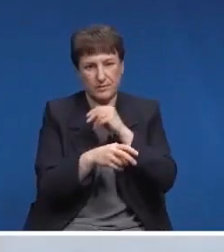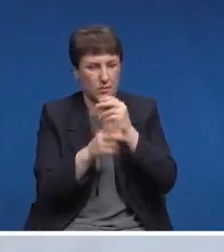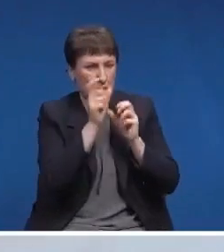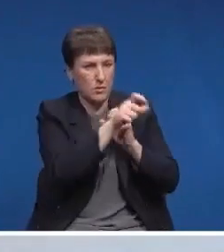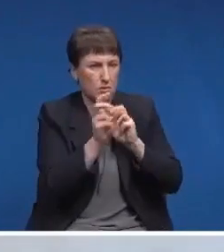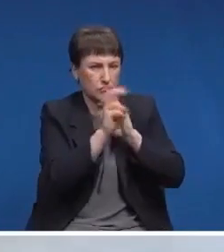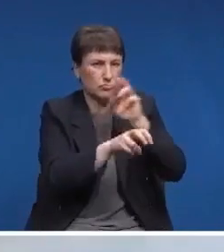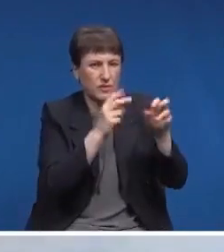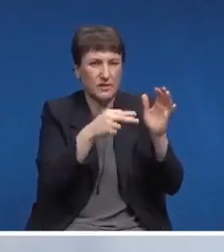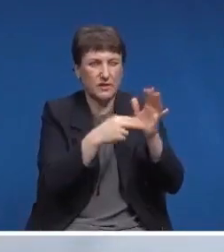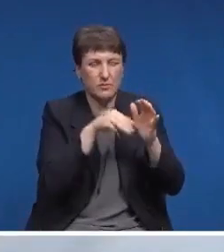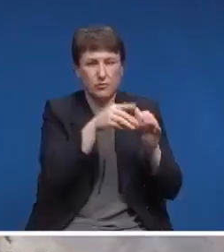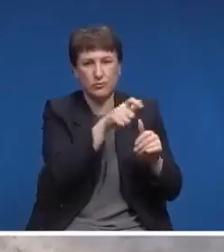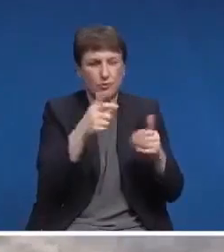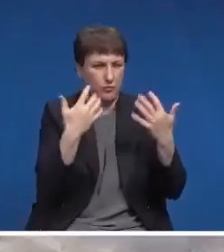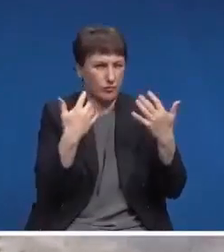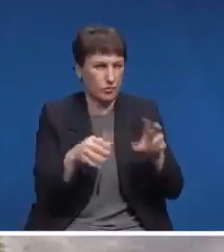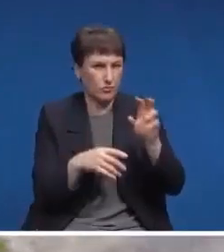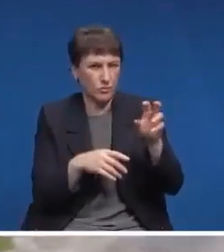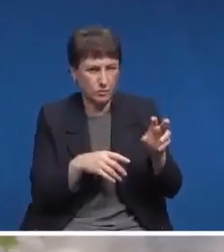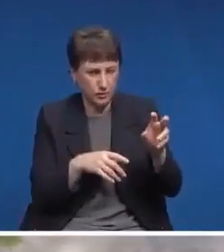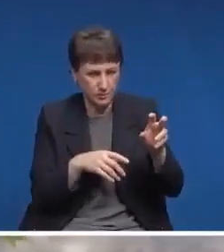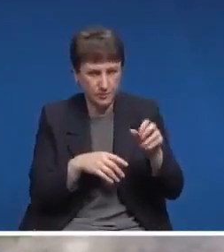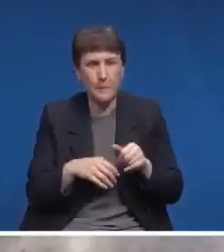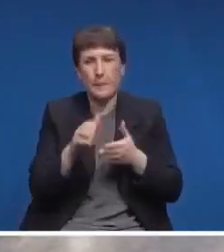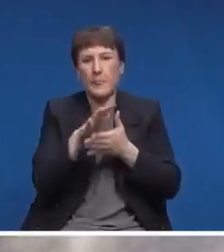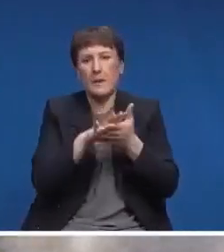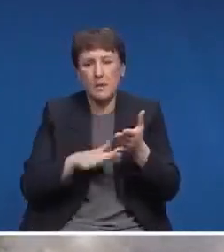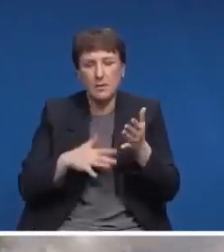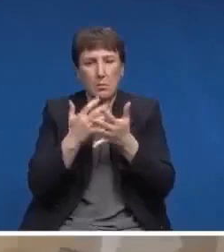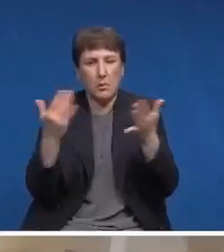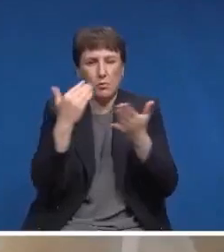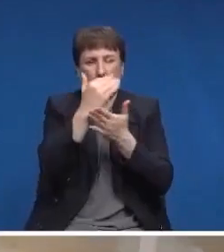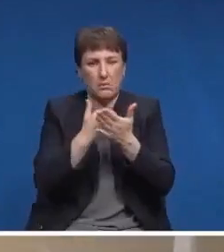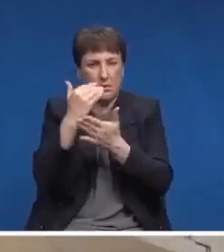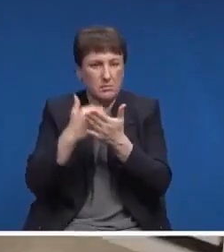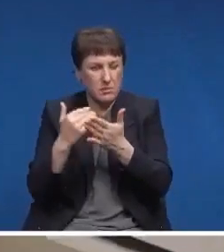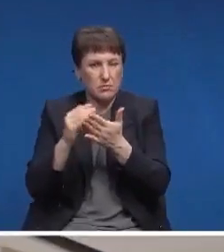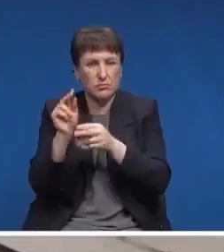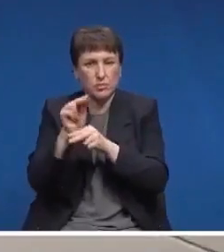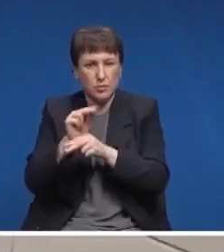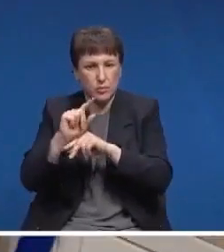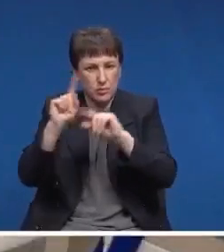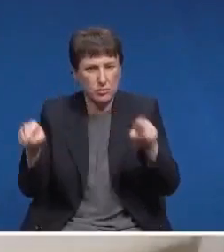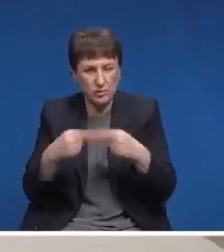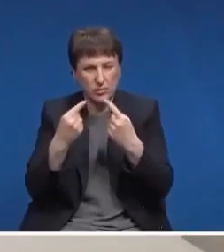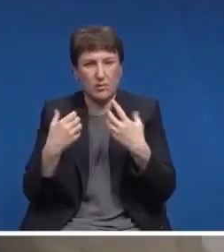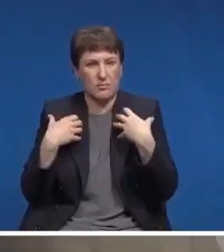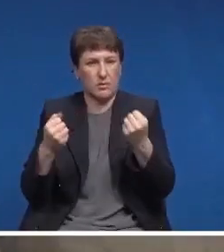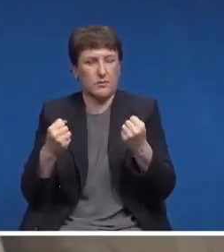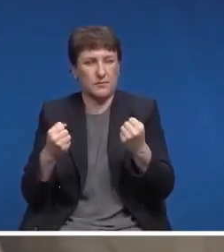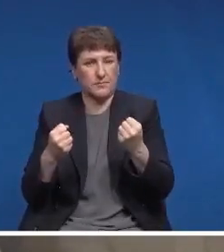27 тысяч человек. Мы продолжаем реализацию большой программы модернизации первичного взгляда здравоохранения.